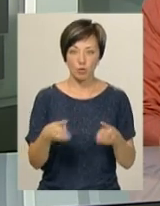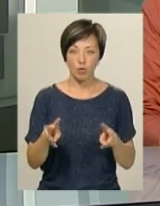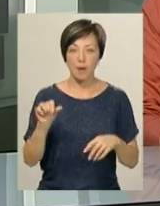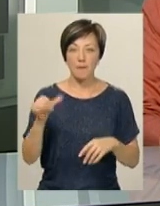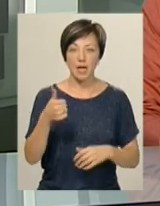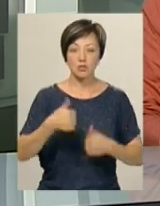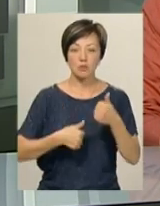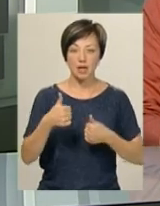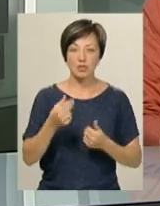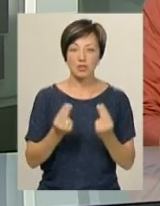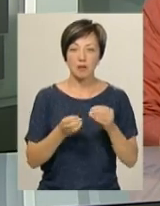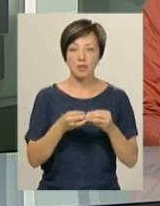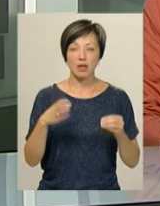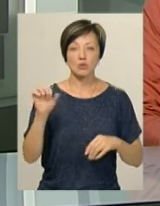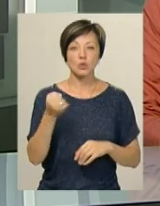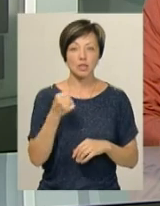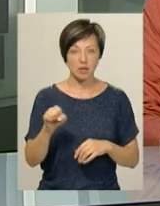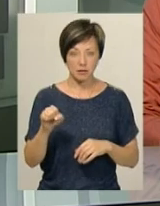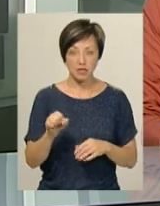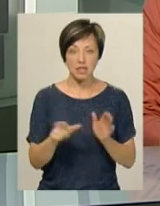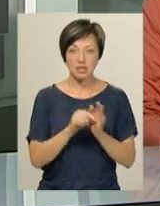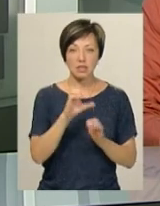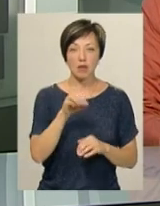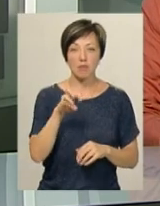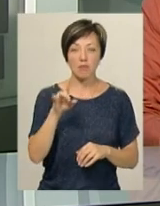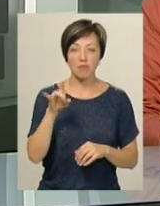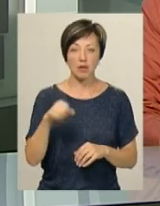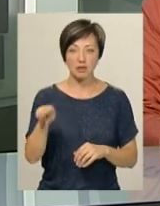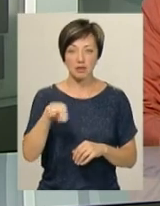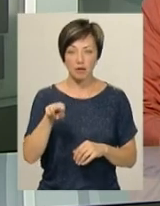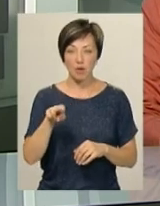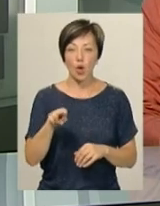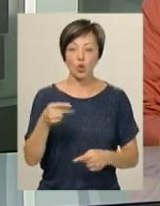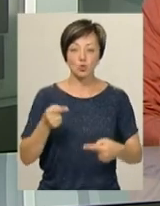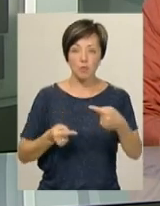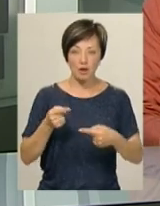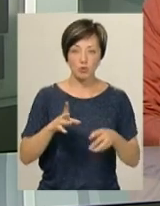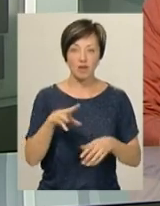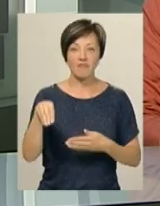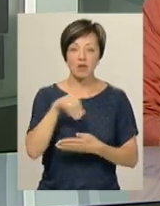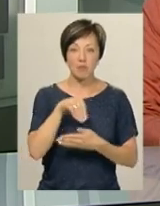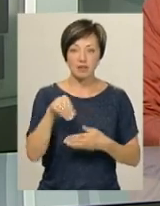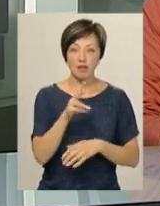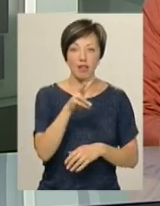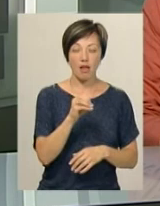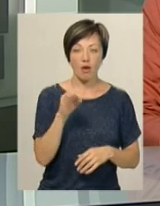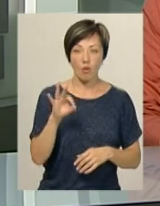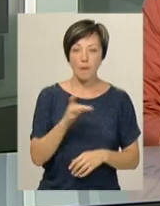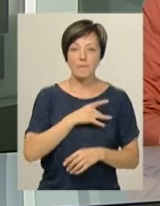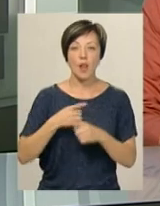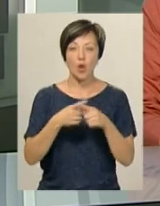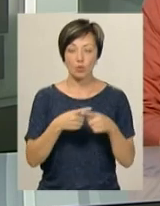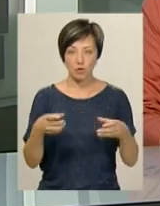Перший матч він там зіграє 15 серпня з самарським «Динамо». Суперниками хмельничан також будуть вірменський «Лео» і білоруський клуб